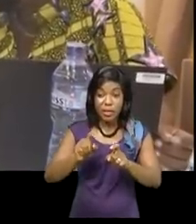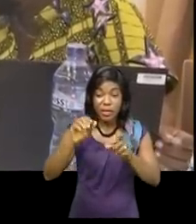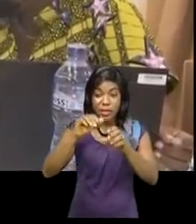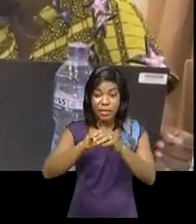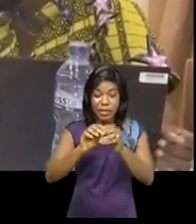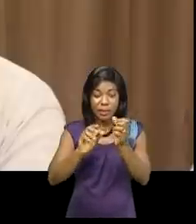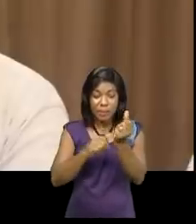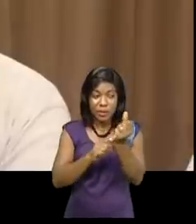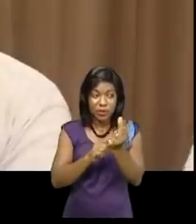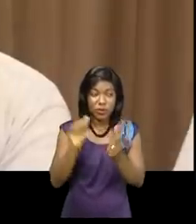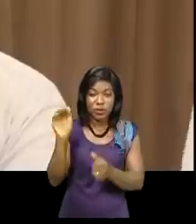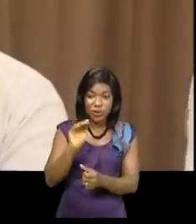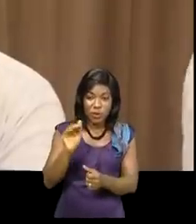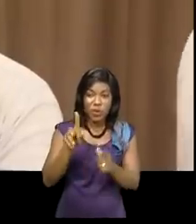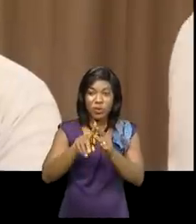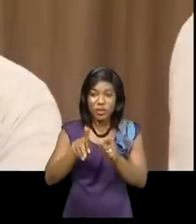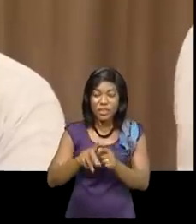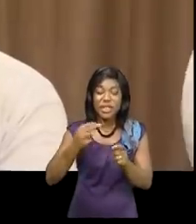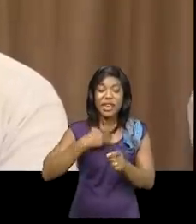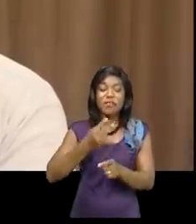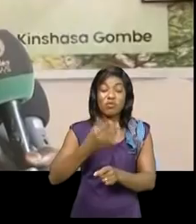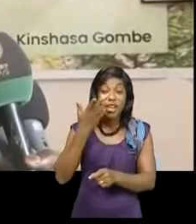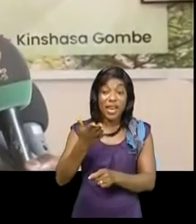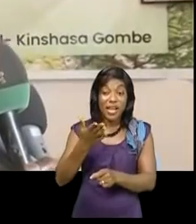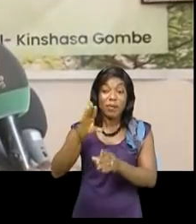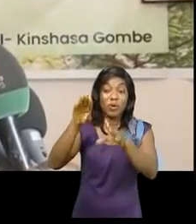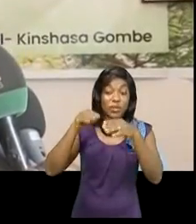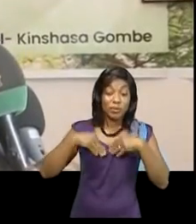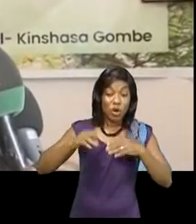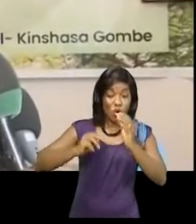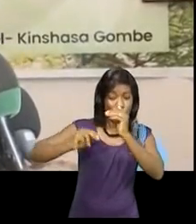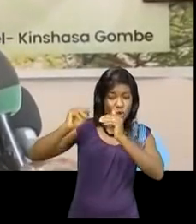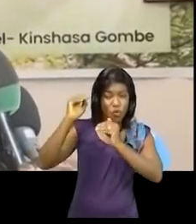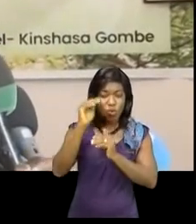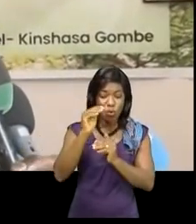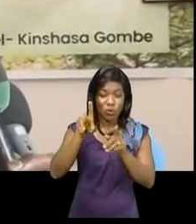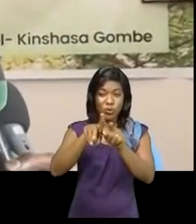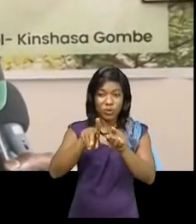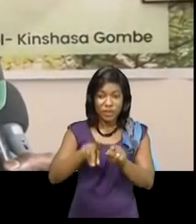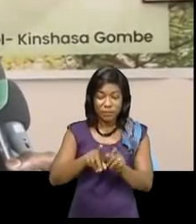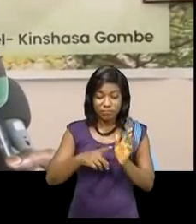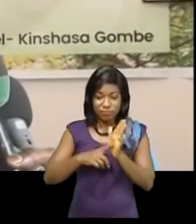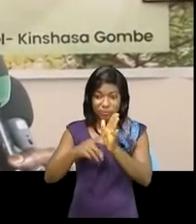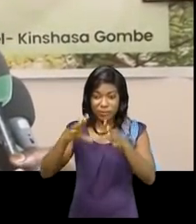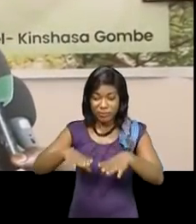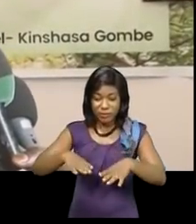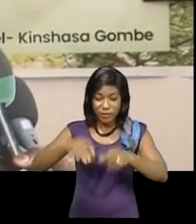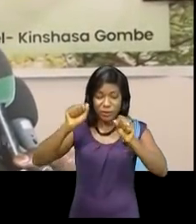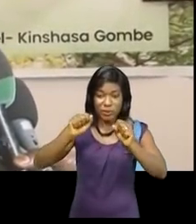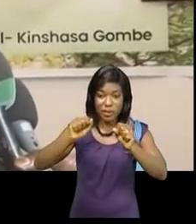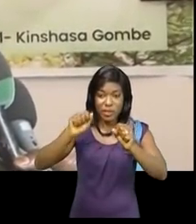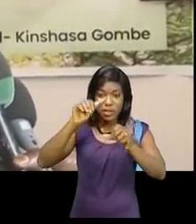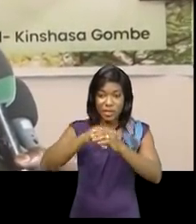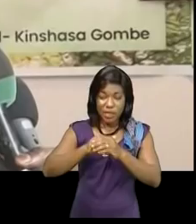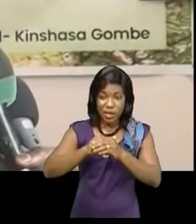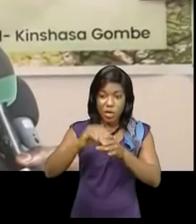cette voie va être portée au plus haut niveau pour que le cadre mondial qui sera adopté au cours de la COP15 prévu à Kunming en